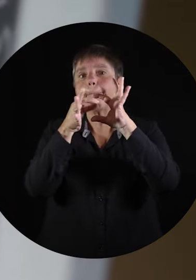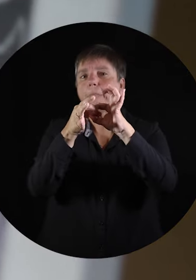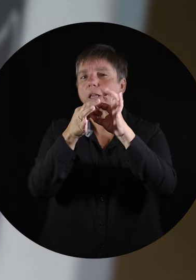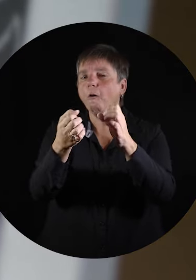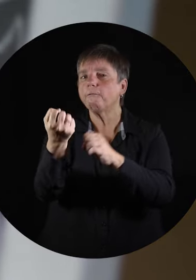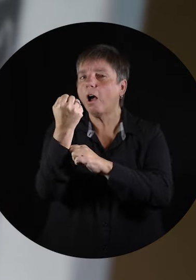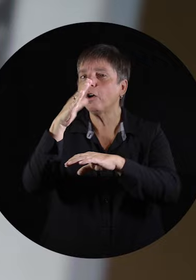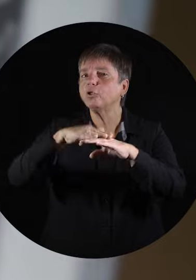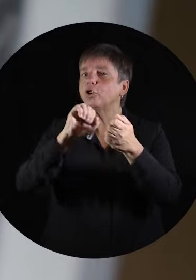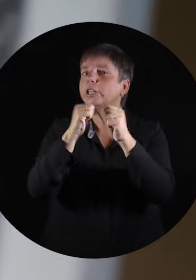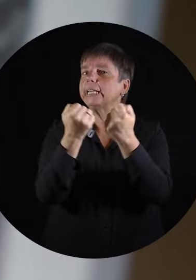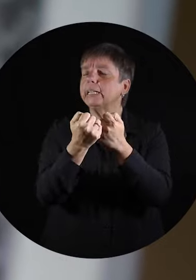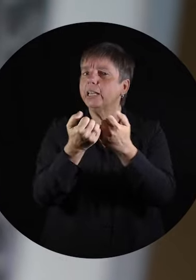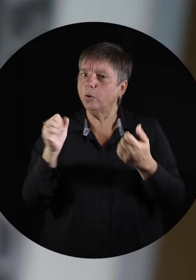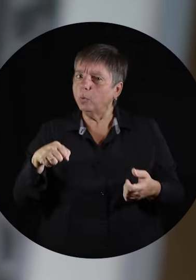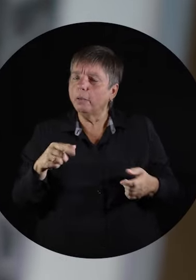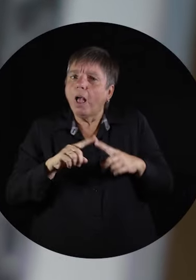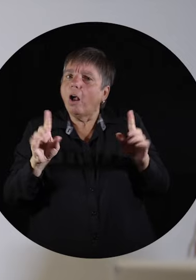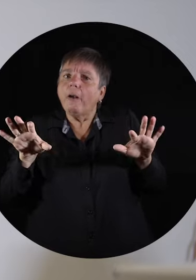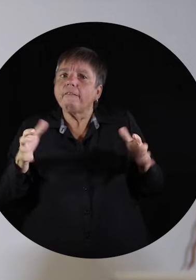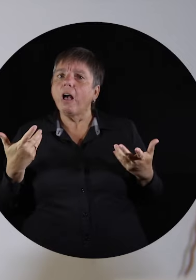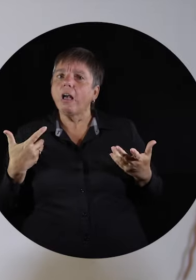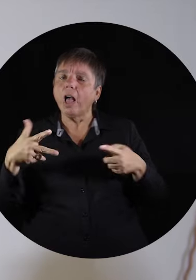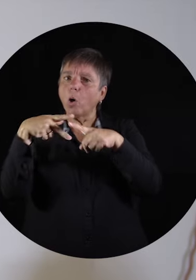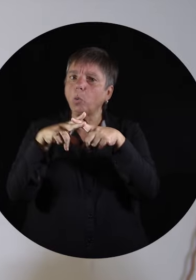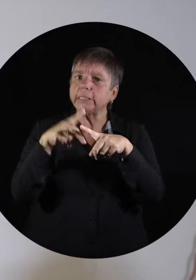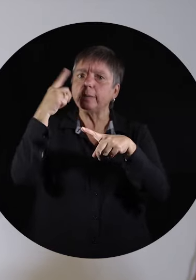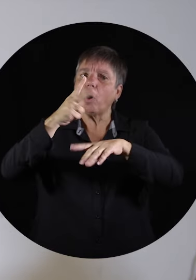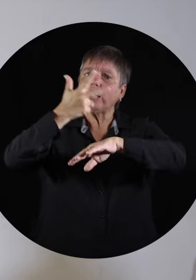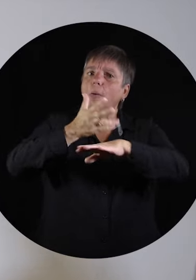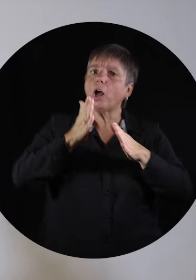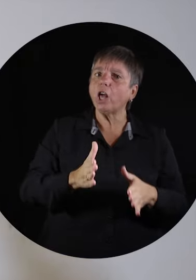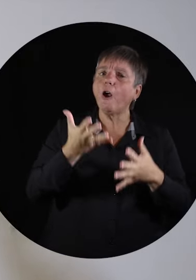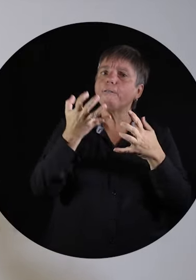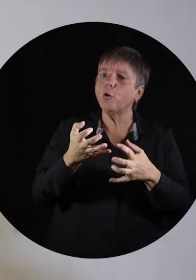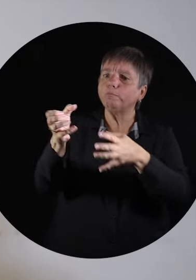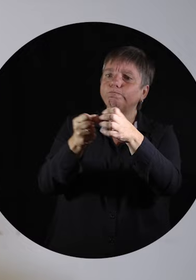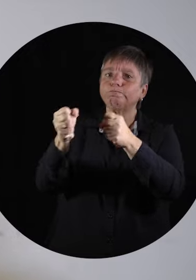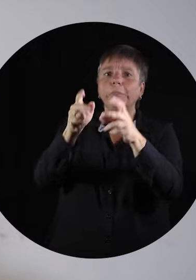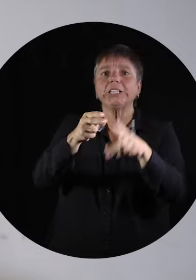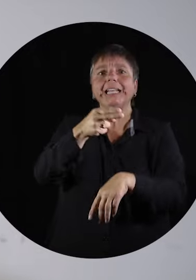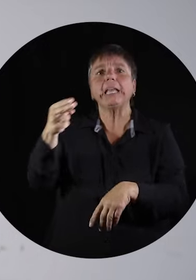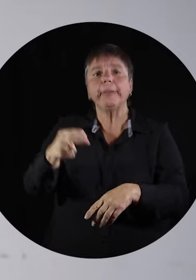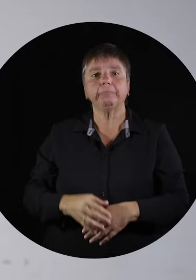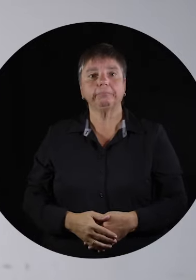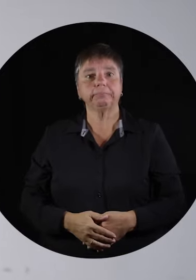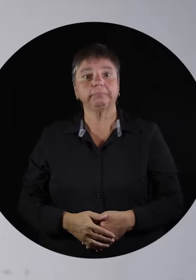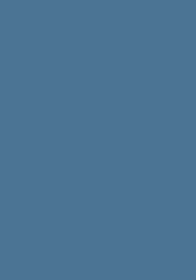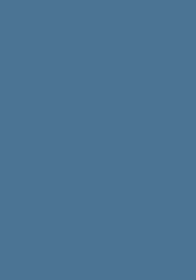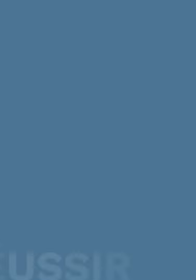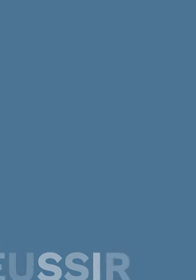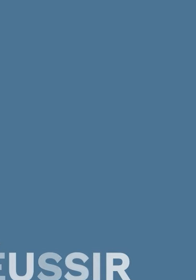Devenir un maillon fort de la société. Oui, mais comment faire? Quels sont les outils pour les entrepreneurs qui veulent intégrer des personnes